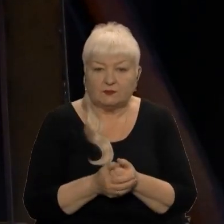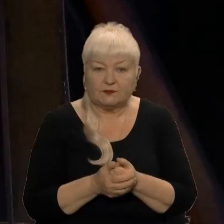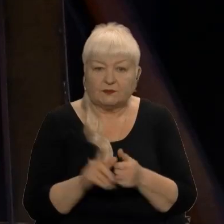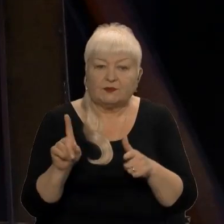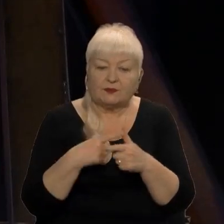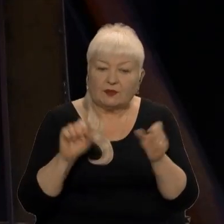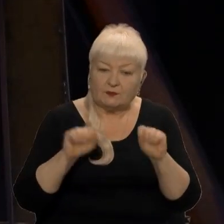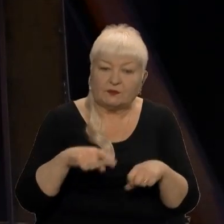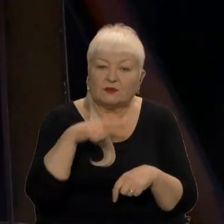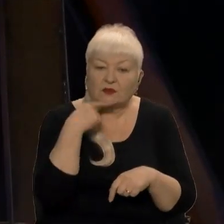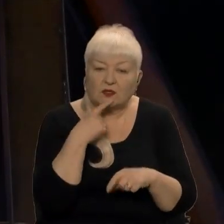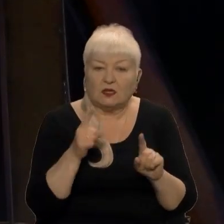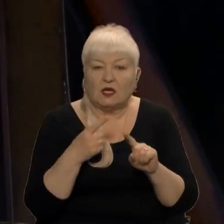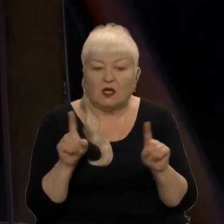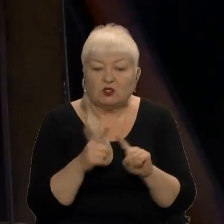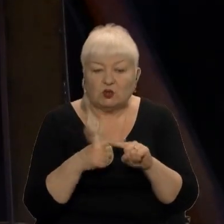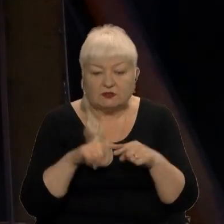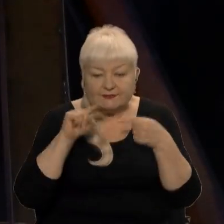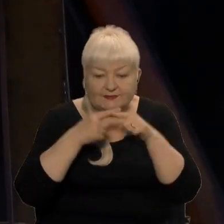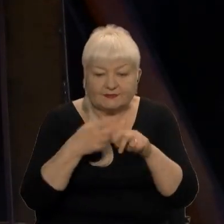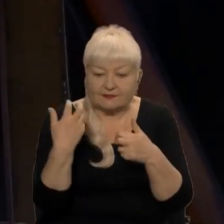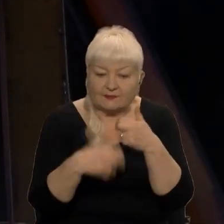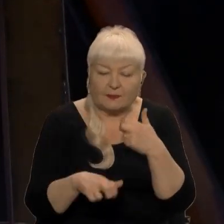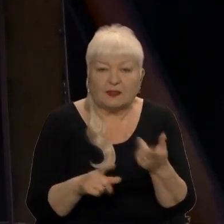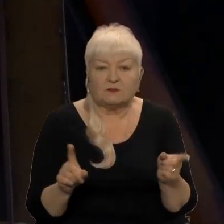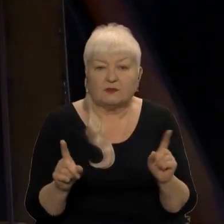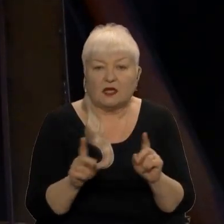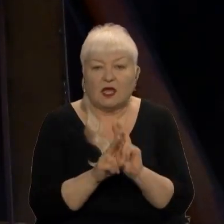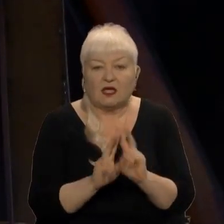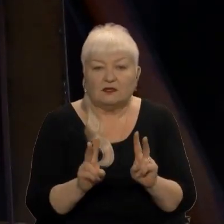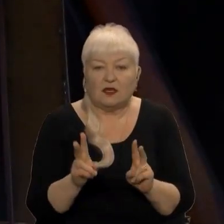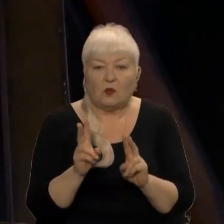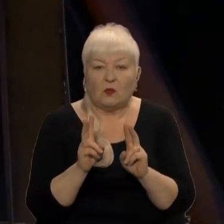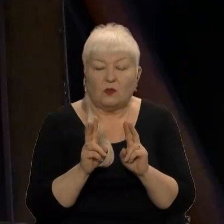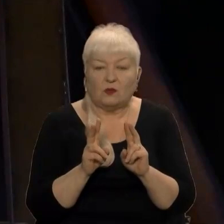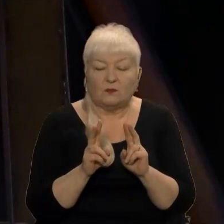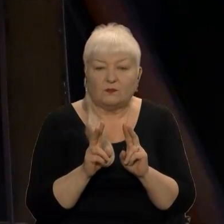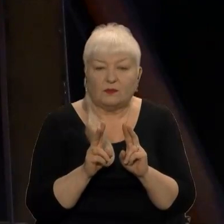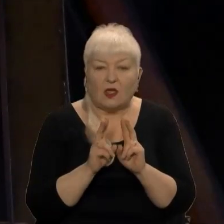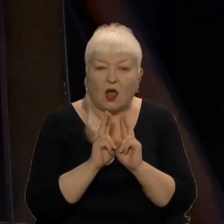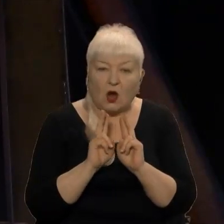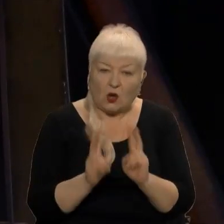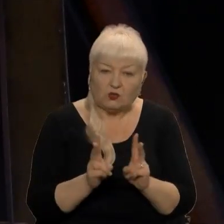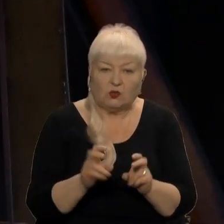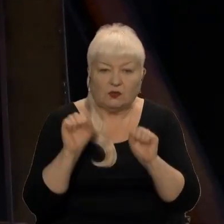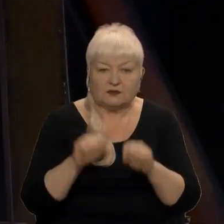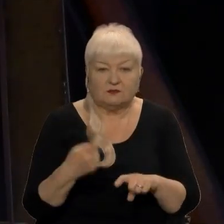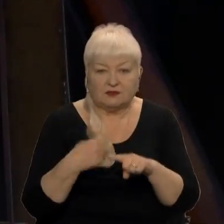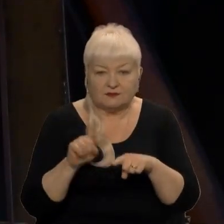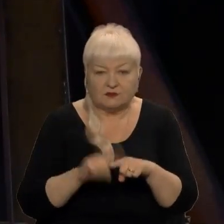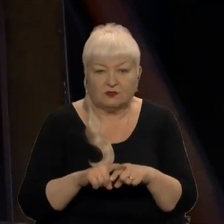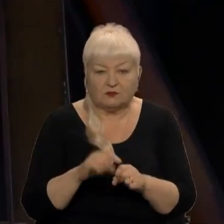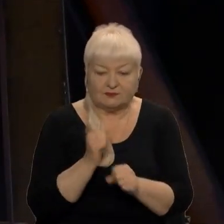ми можемо говорити, що це, можливо, технічна несправність, яку хтось міг цьому вертоліту